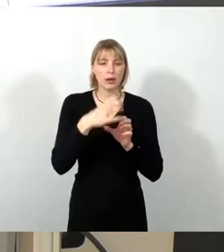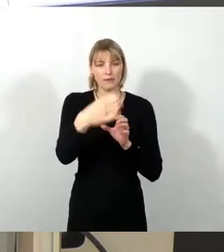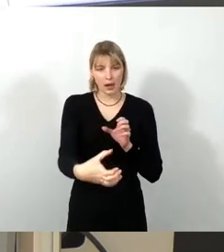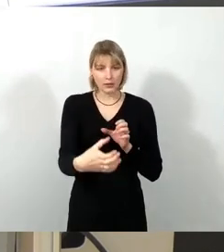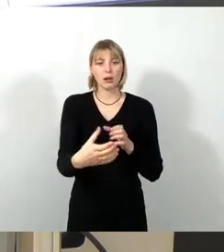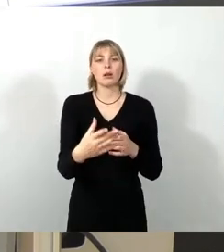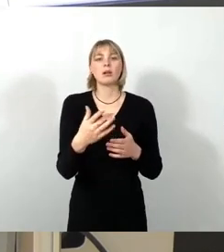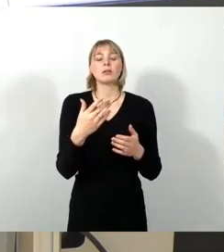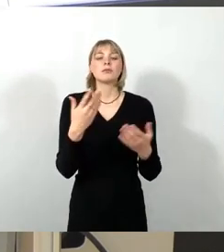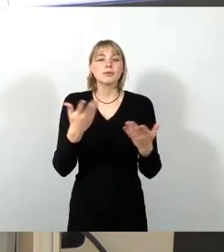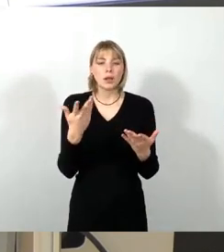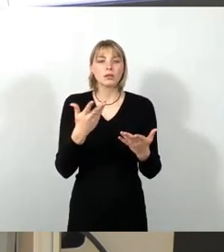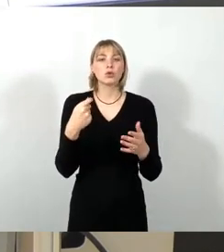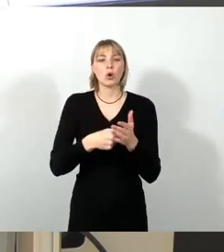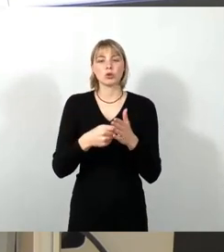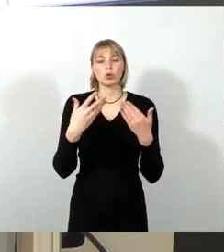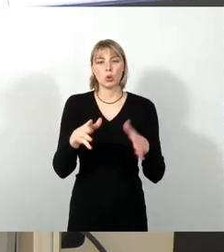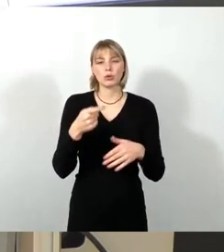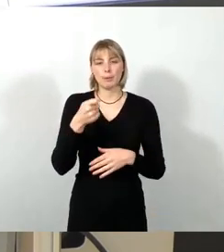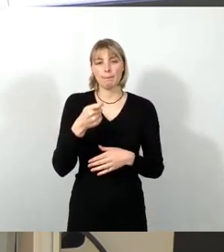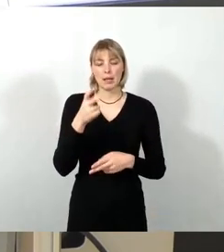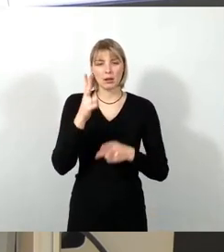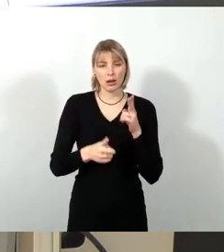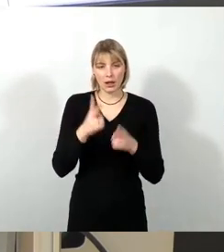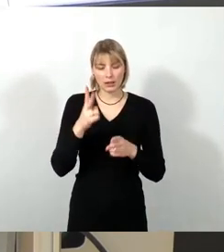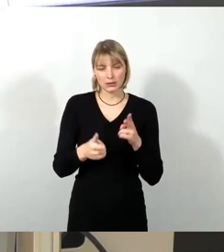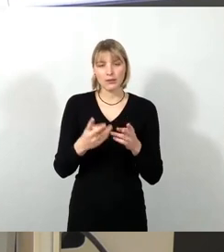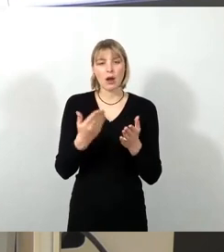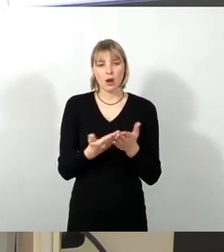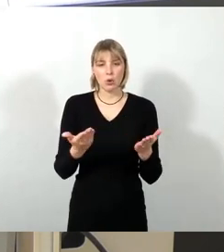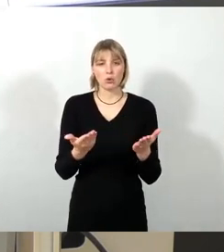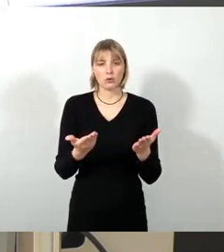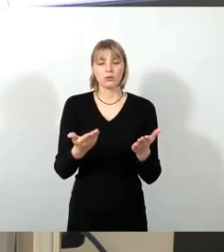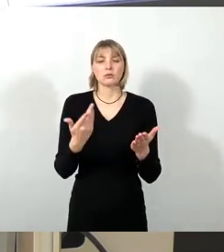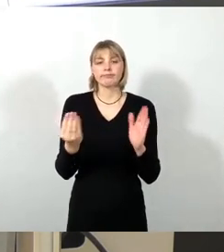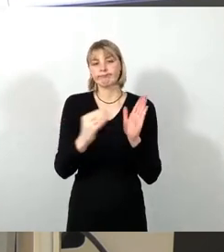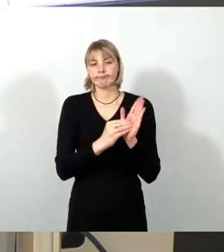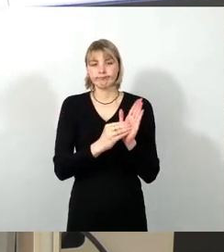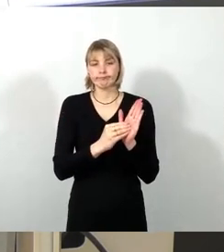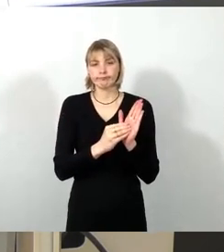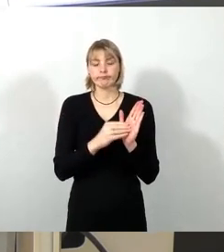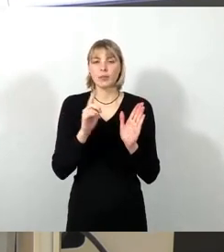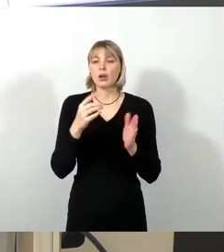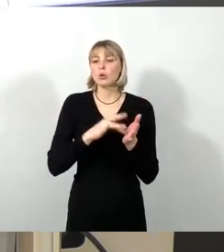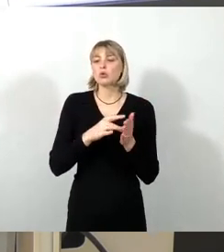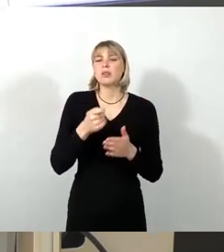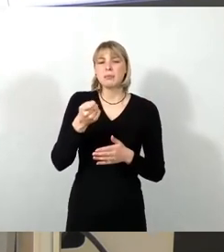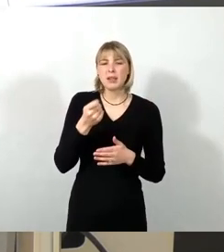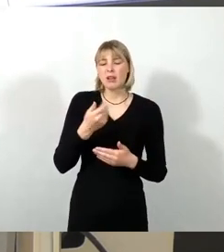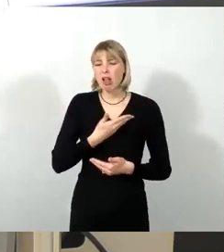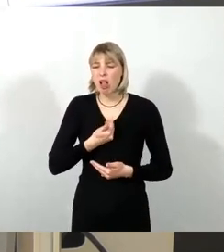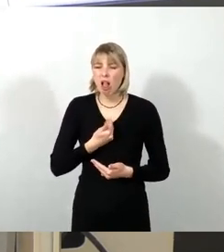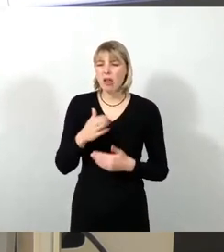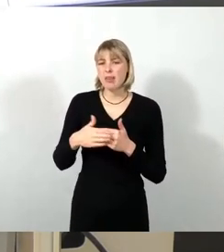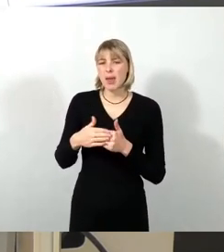Mietrechtsberatung in den Pass aufgenommen wurde. Dass Mieterinnen und Mieter, die irgendwie zweifeln, ob die Nebenkostenabrechnung denn so korrekt ist, sich